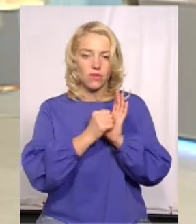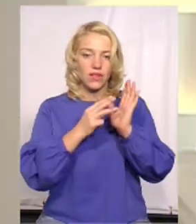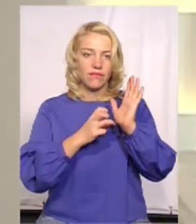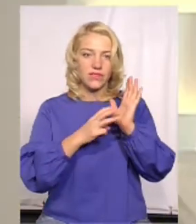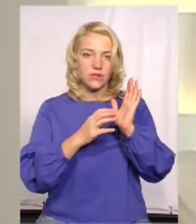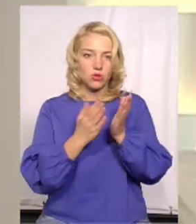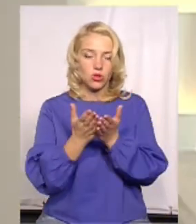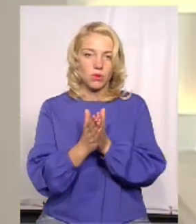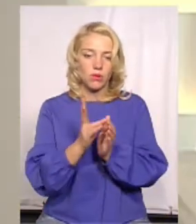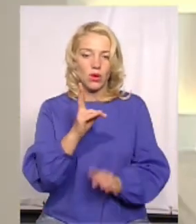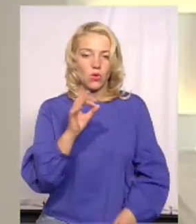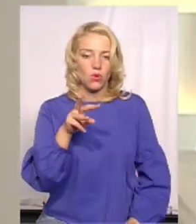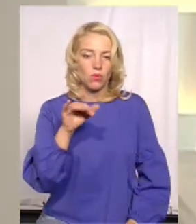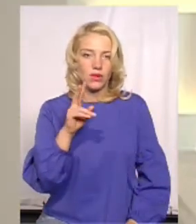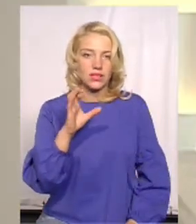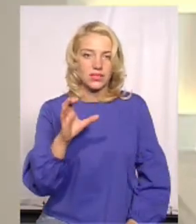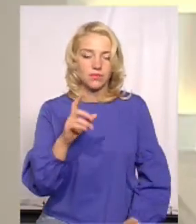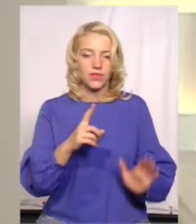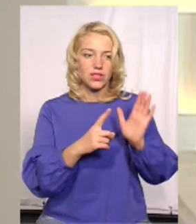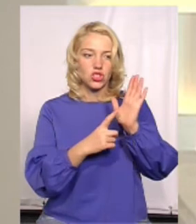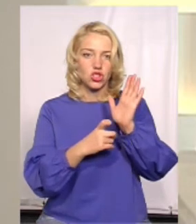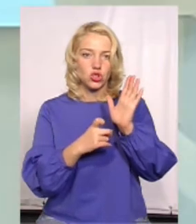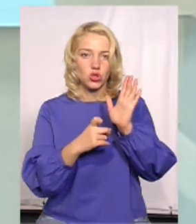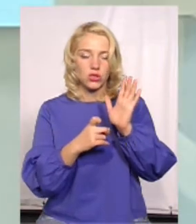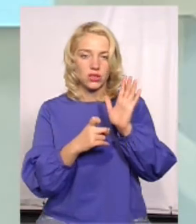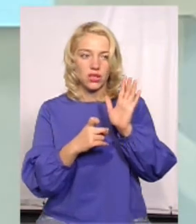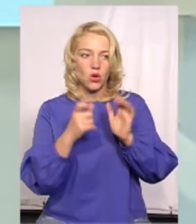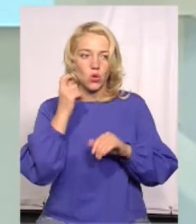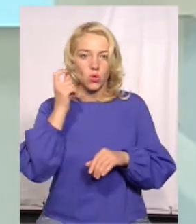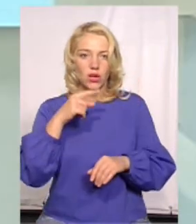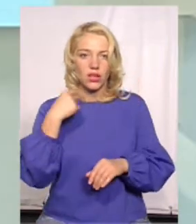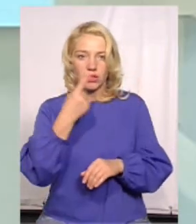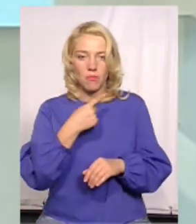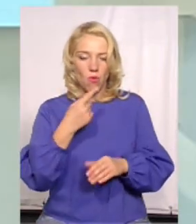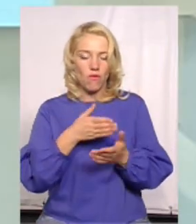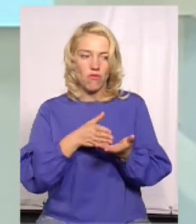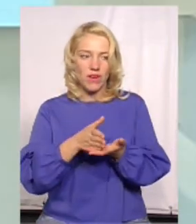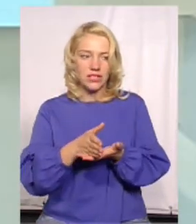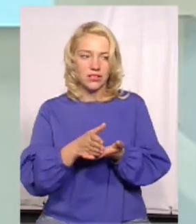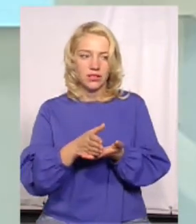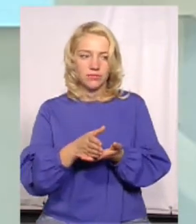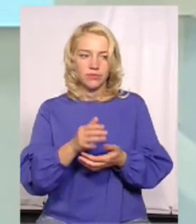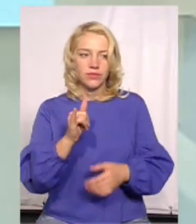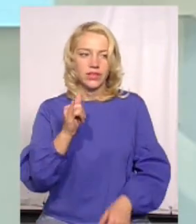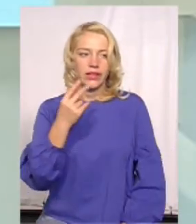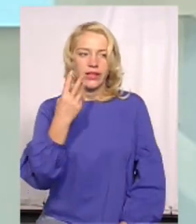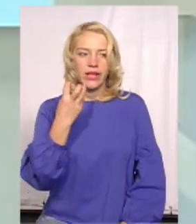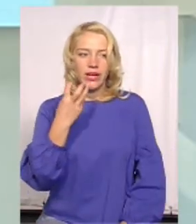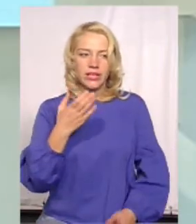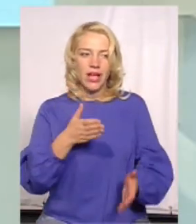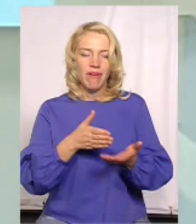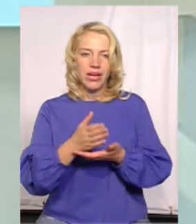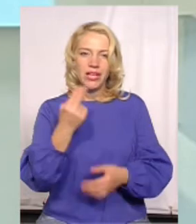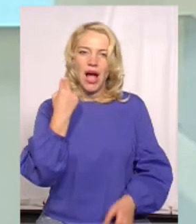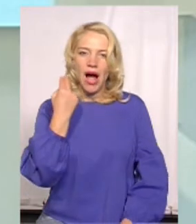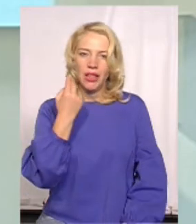коміксів «Таємниця Хмельвіля». 600 україномовних версій передбачає проект, і 300 версій